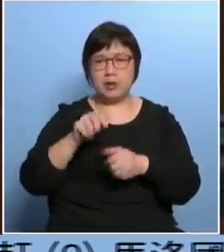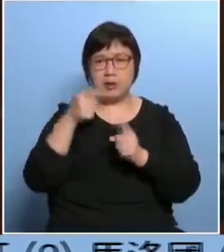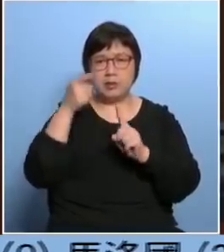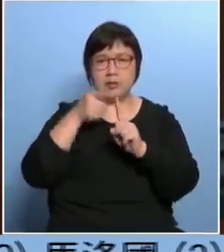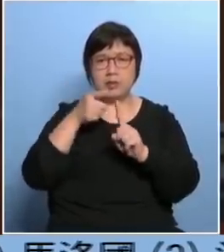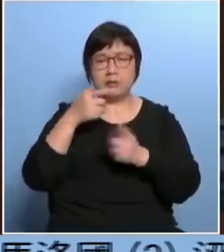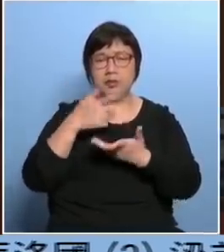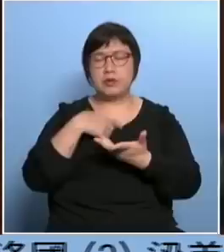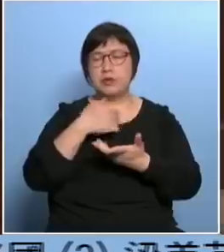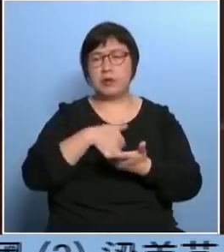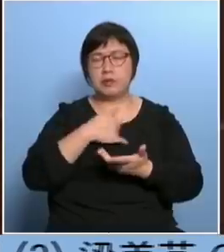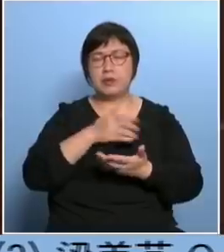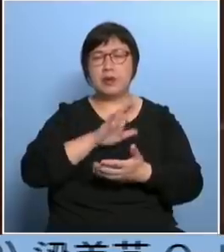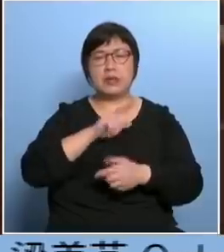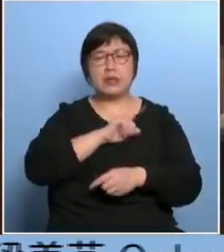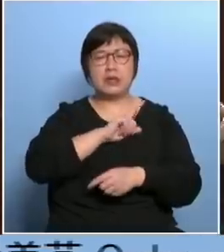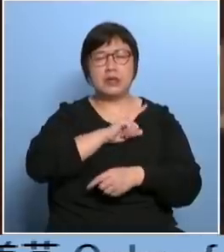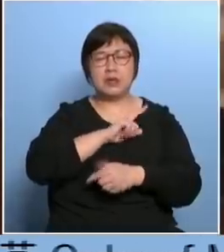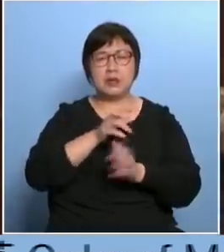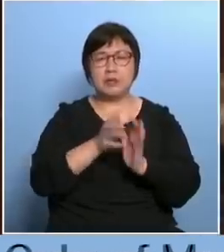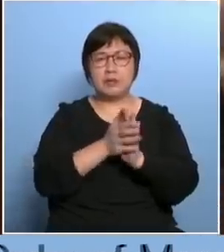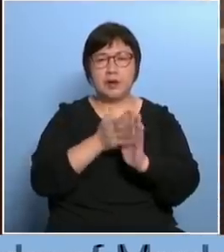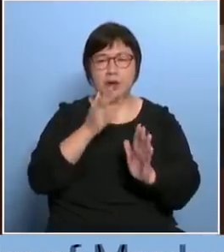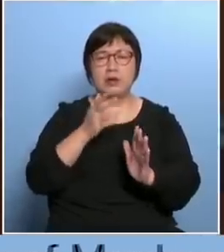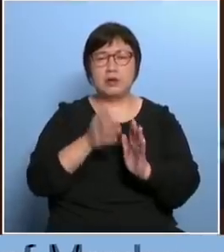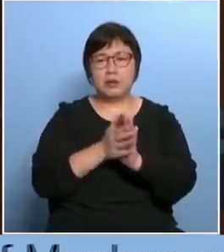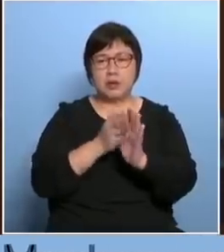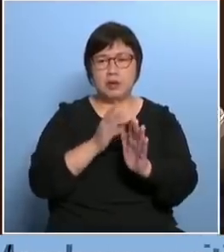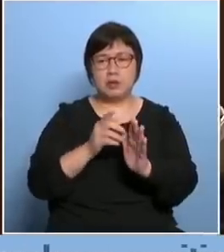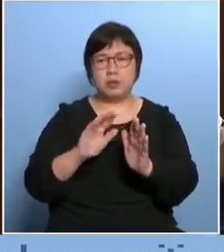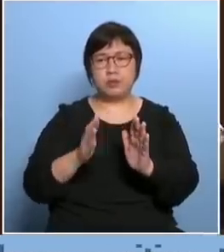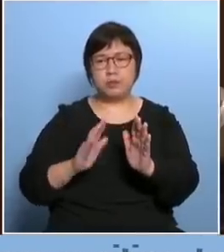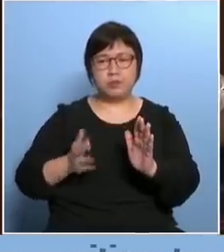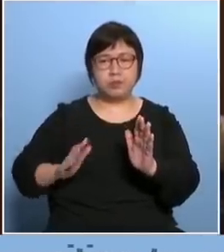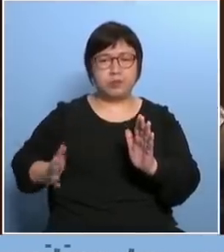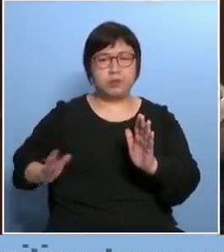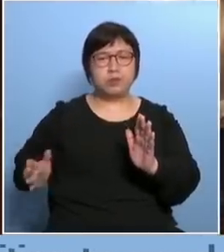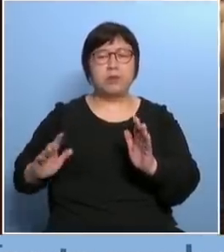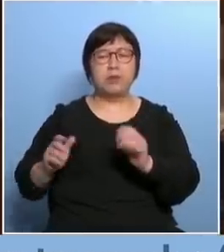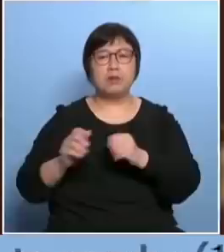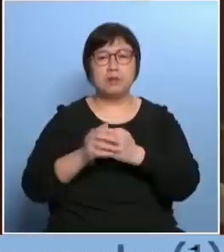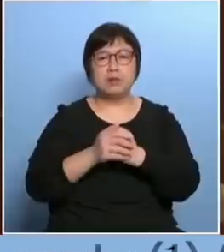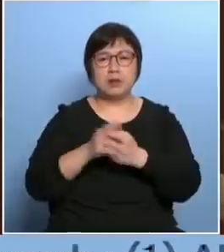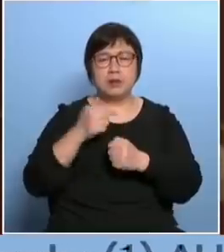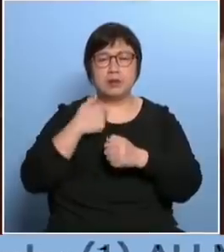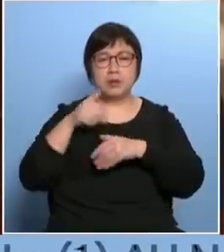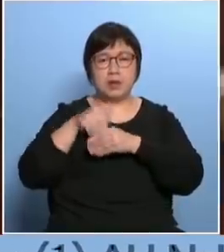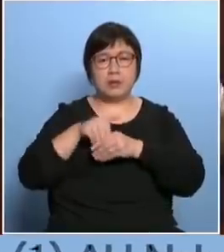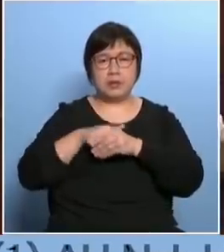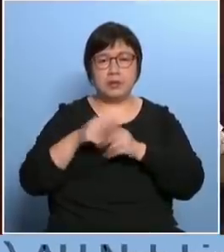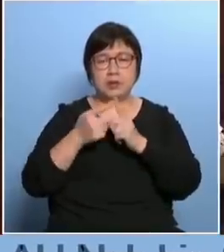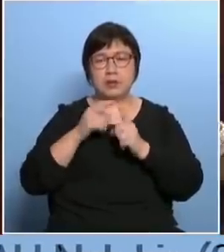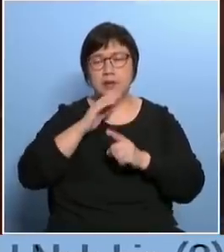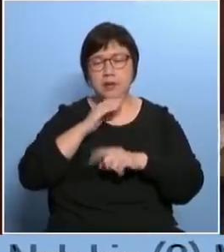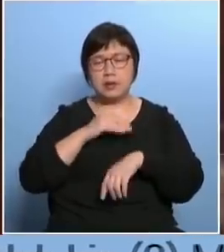目的我不猜猜了大家去想总之他的排队令到那条龙唱得很紧然后要投票的人是